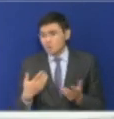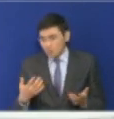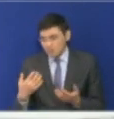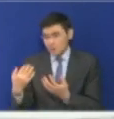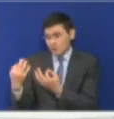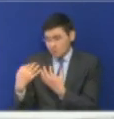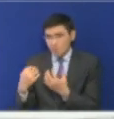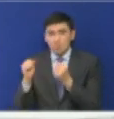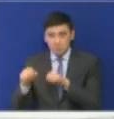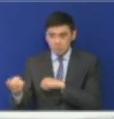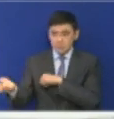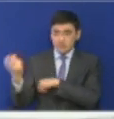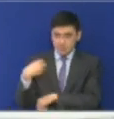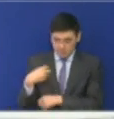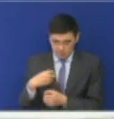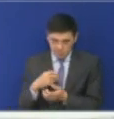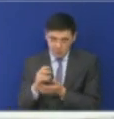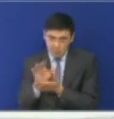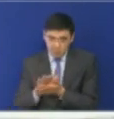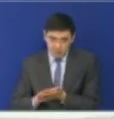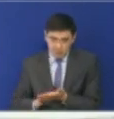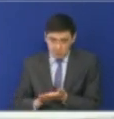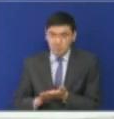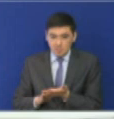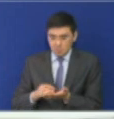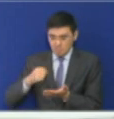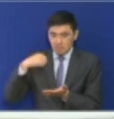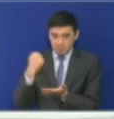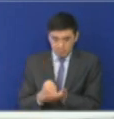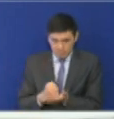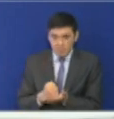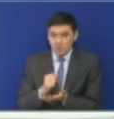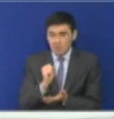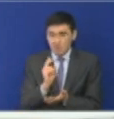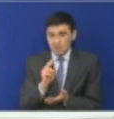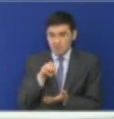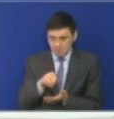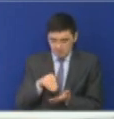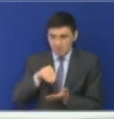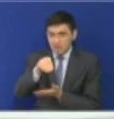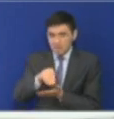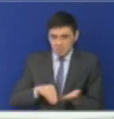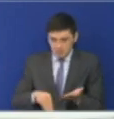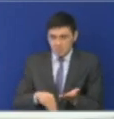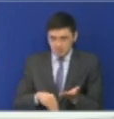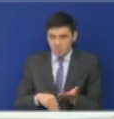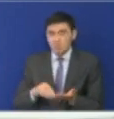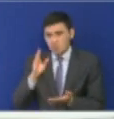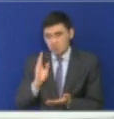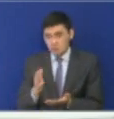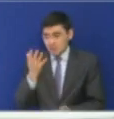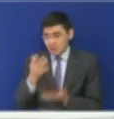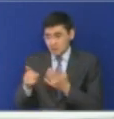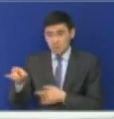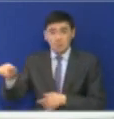обратиться с заявлением, сразу прийти с заявлением, мы его зарегистрируем. Если обратятся по телефону, значит мы